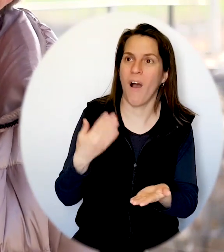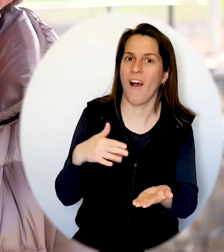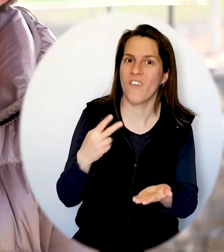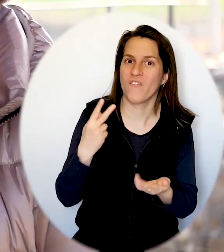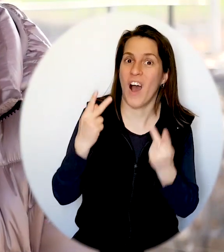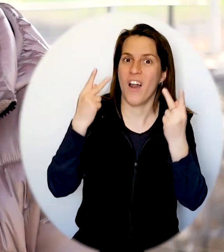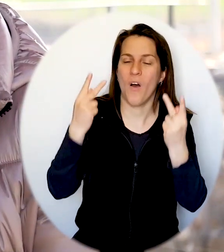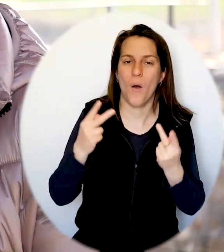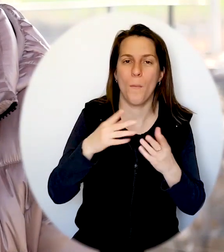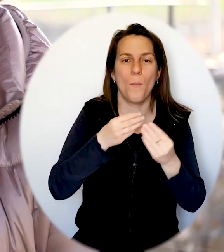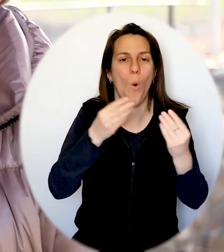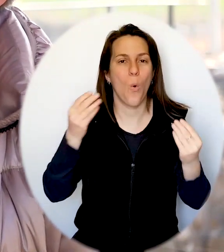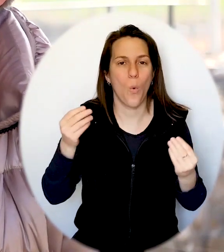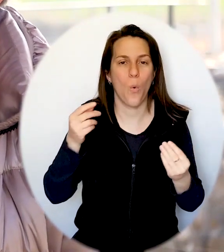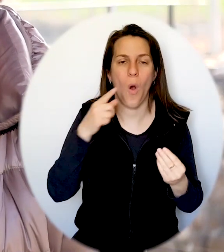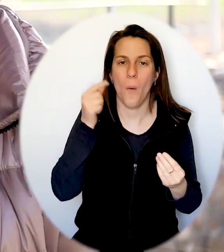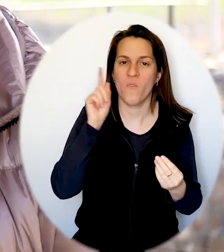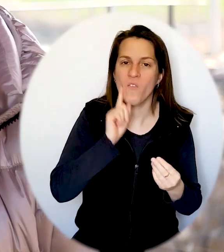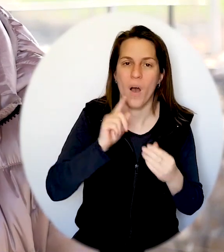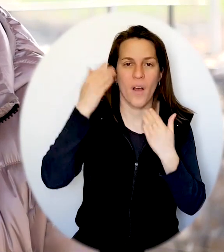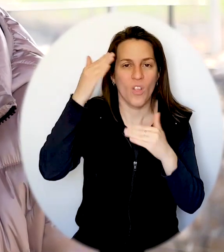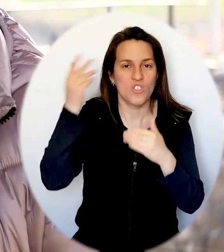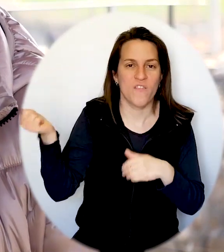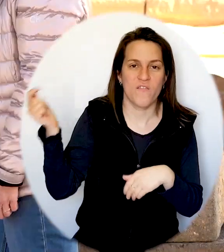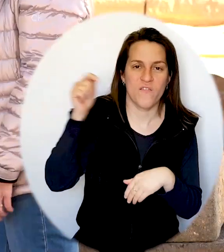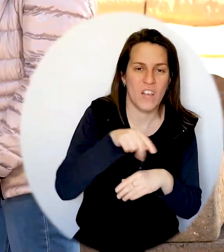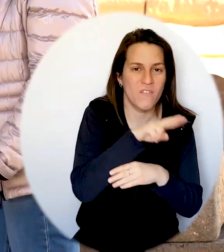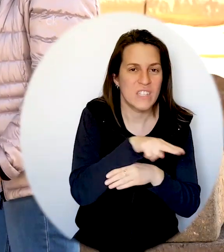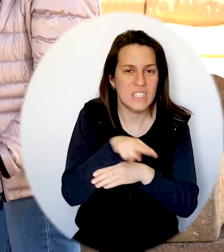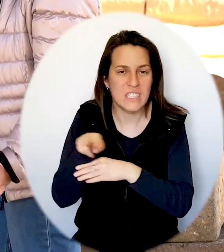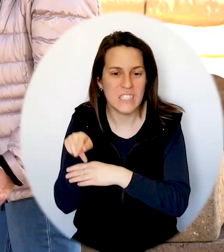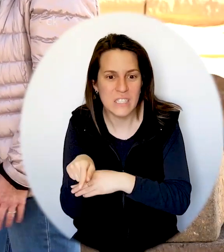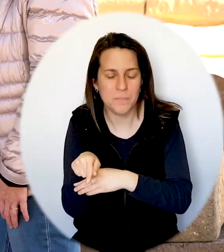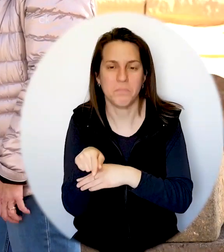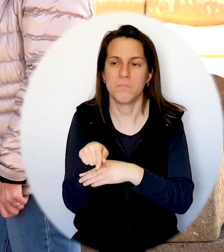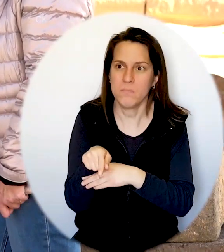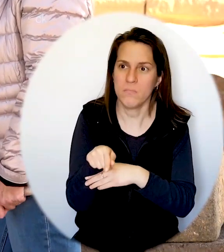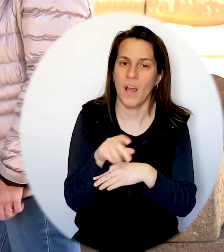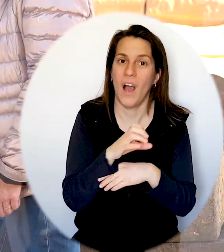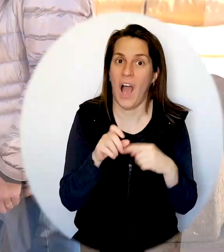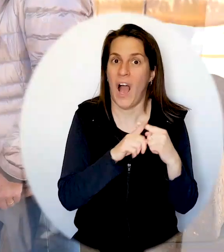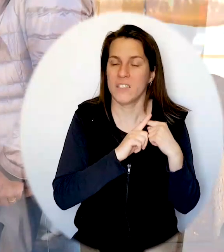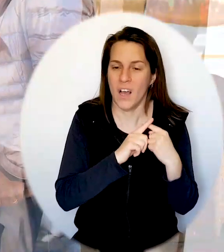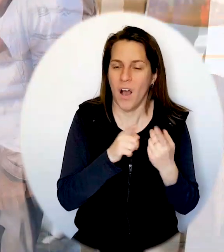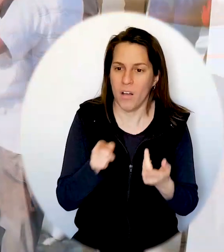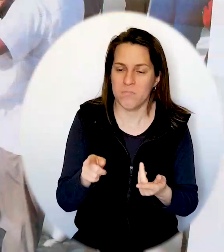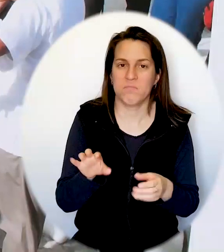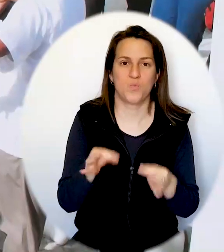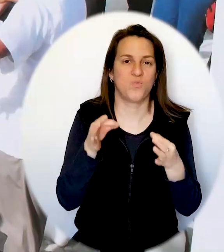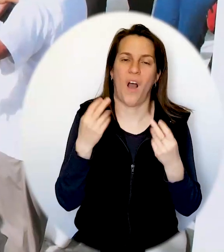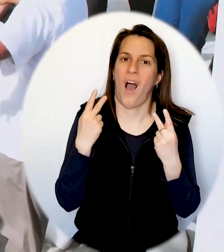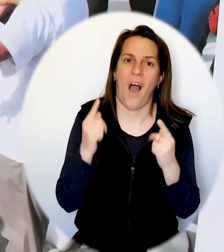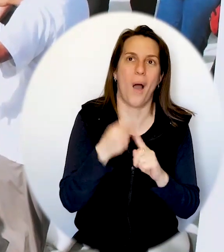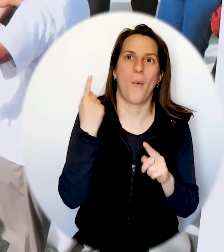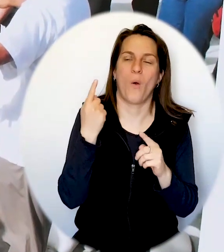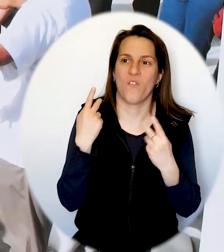arrière, est devenue tellement importante pour le monde chrétien. Le site est devenu super important pour les pèlerins. Par